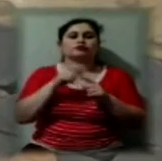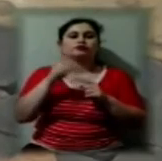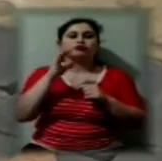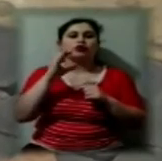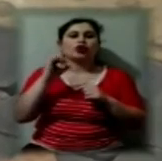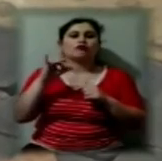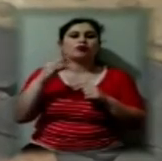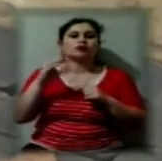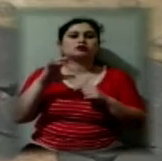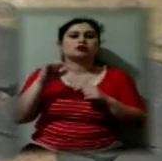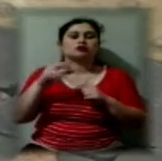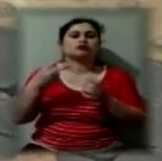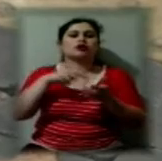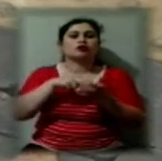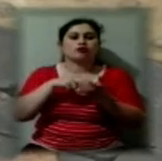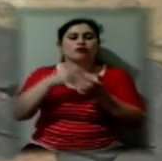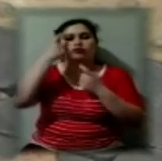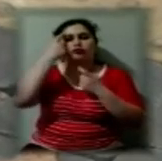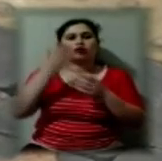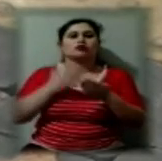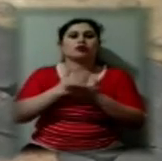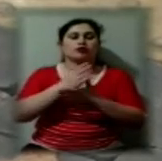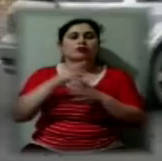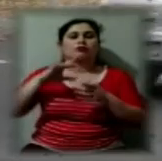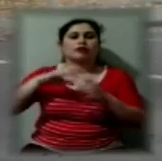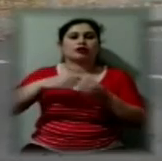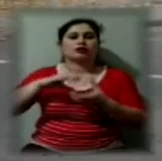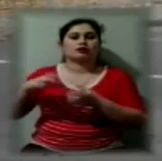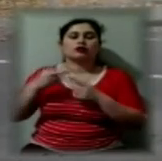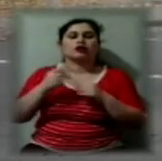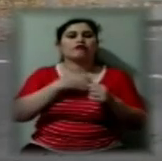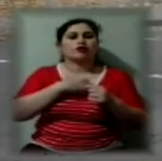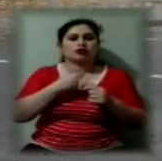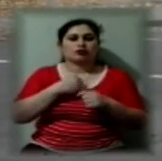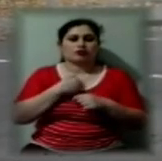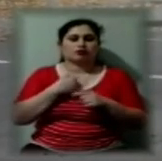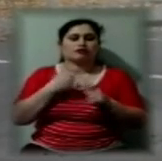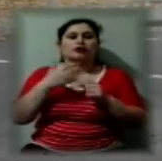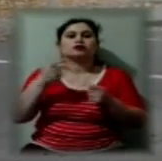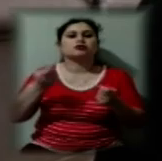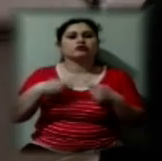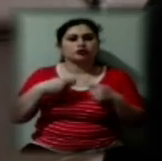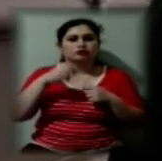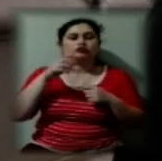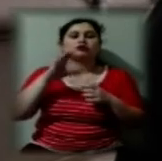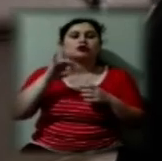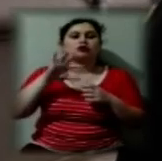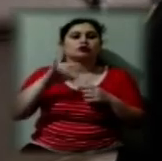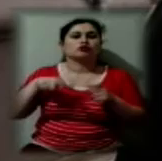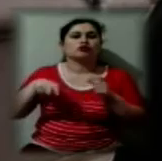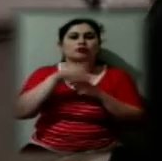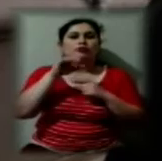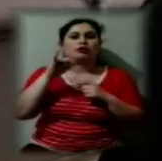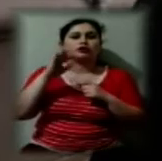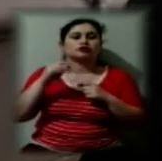Тут встановлено попереджування та направляюча плитка, які дуже важливі для нас. Завідувач сектору з питань відновлення дорожньої мережі міського відділу